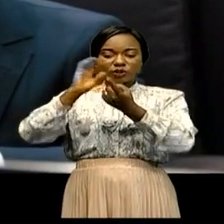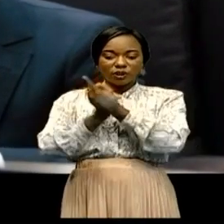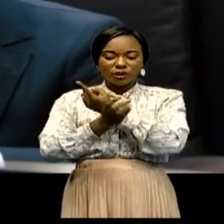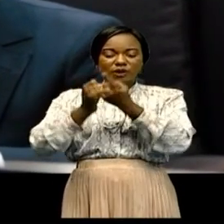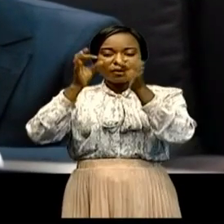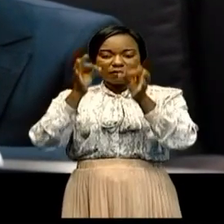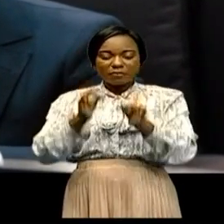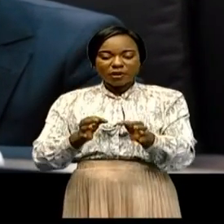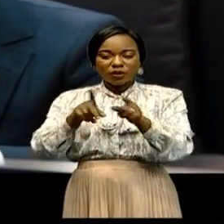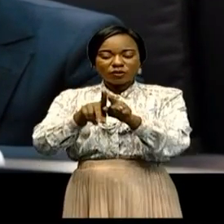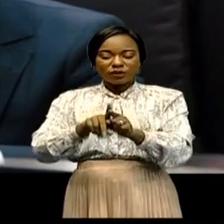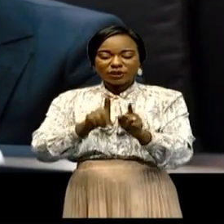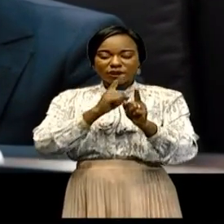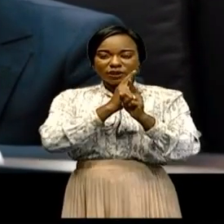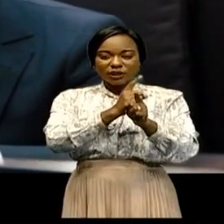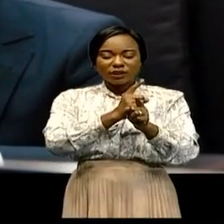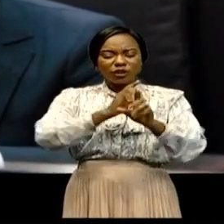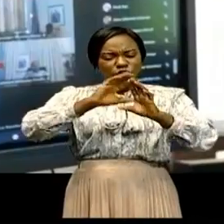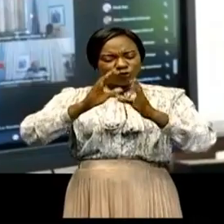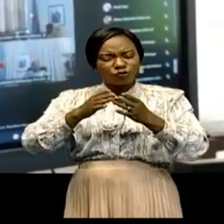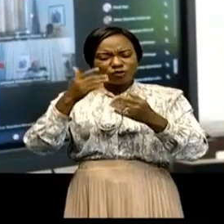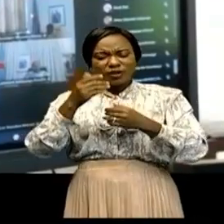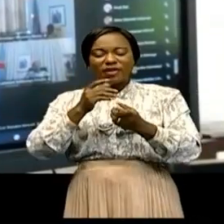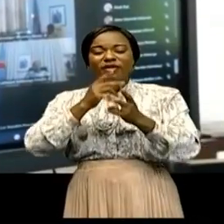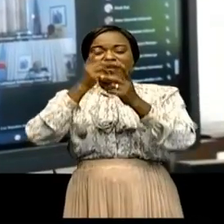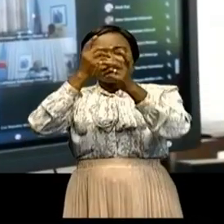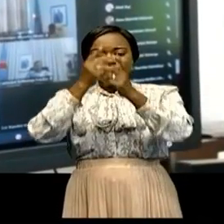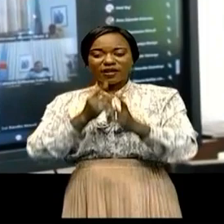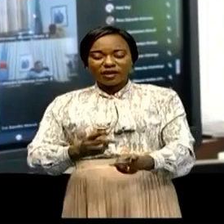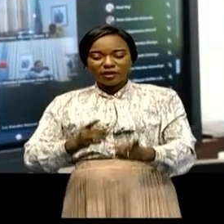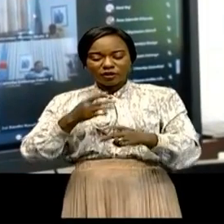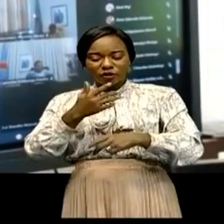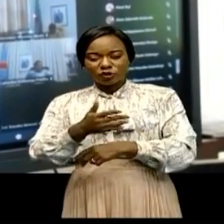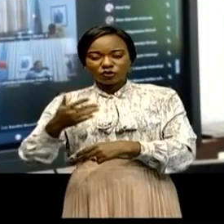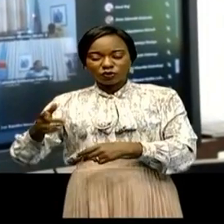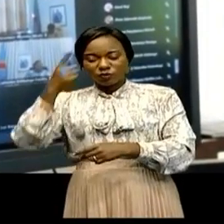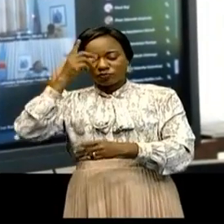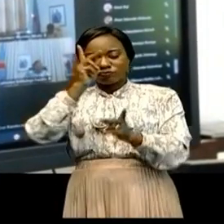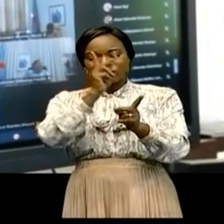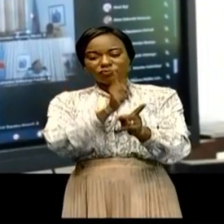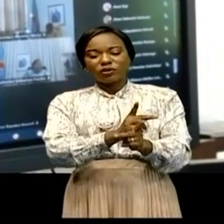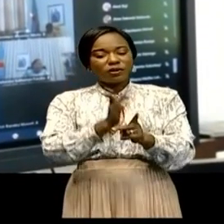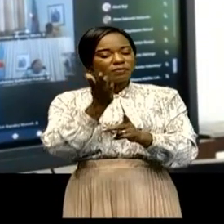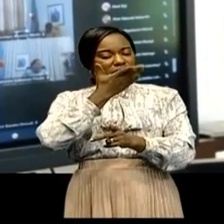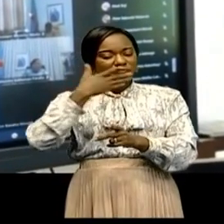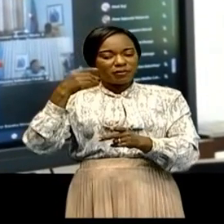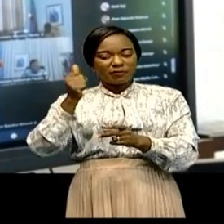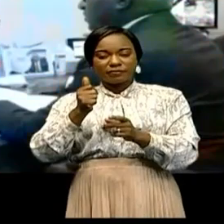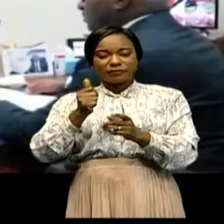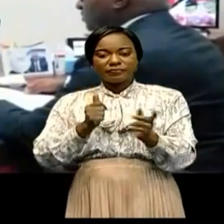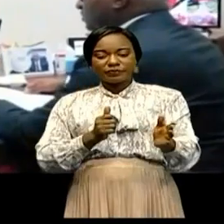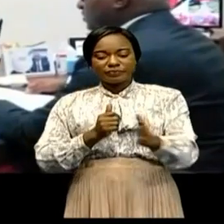aussi la sécurisation des dix biens ainsi que la possibilité de les conserver dans les meilleures conditions.